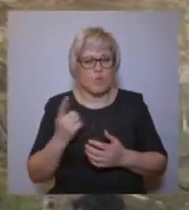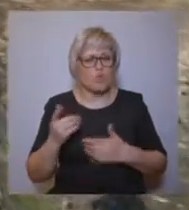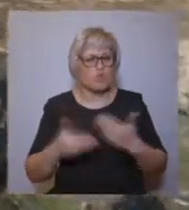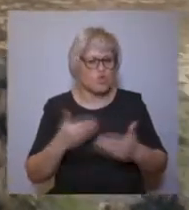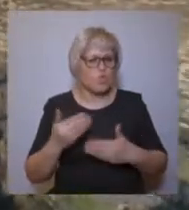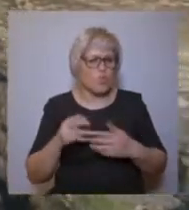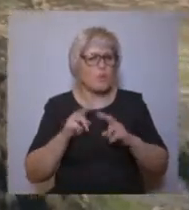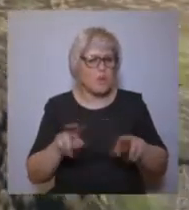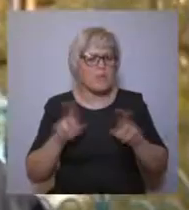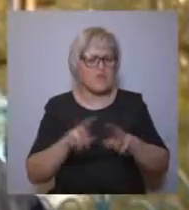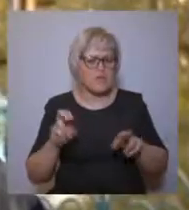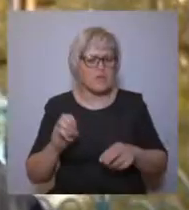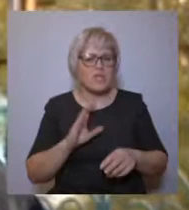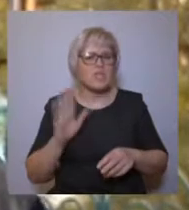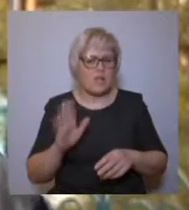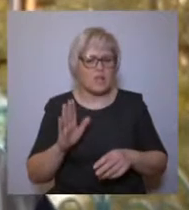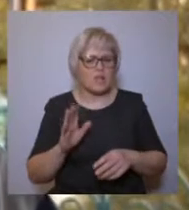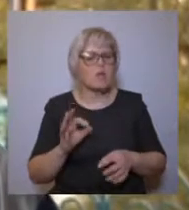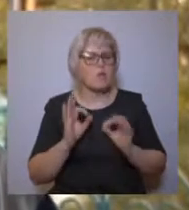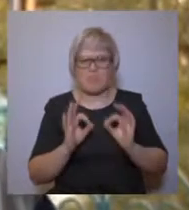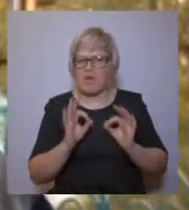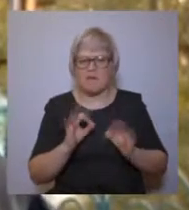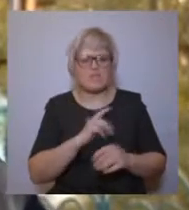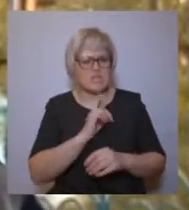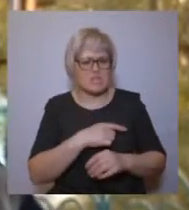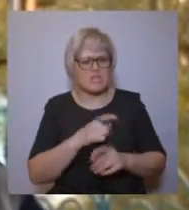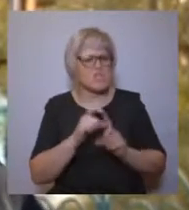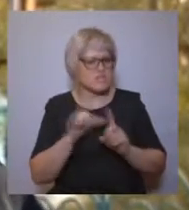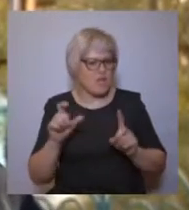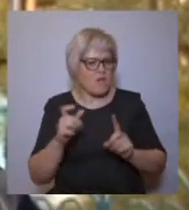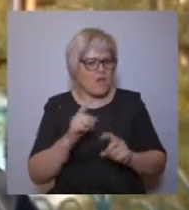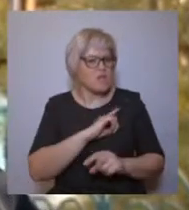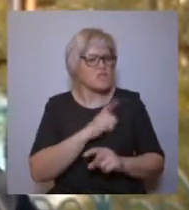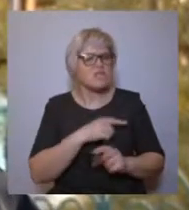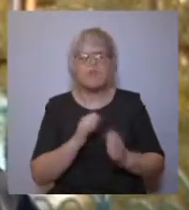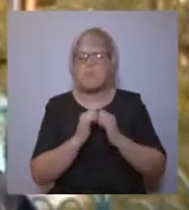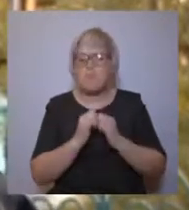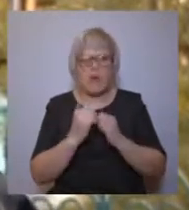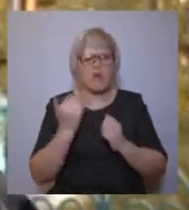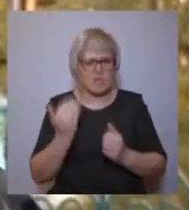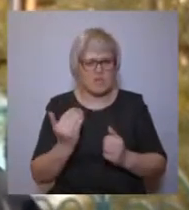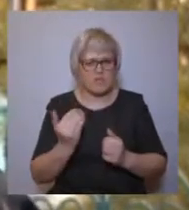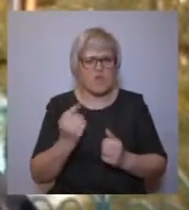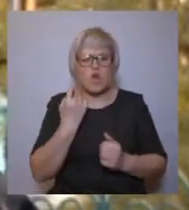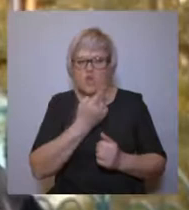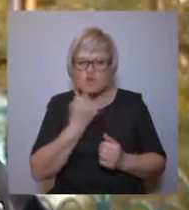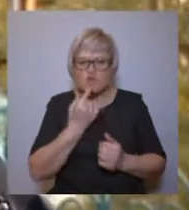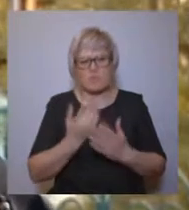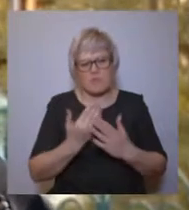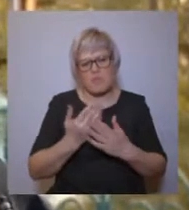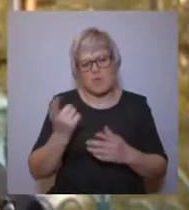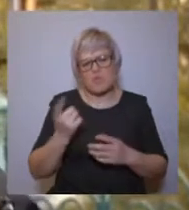и проповедовал Евангелие, Евангелие правды, и силой слова, силой молитвы, а даже личным примером.